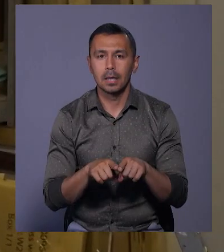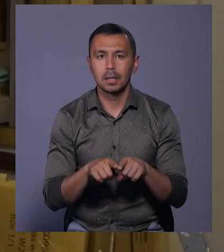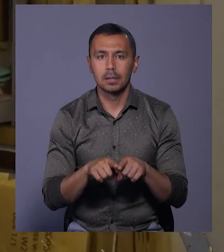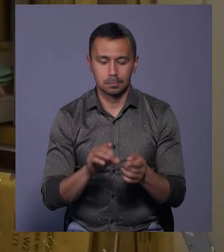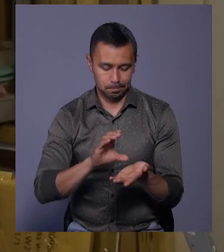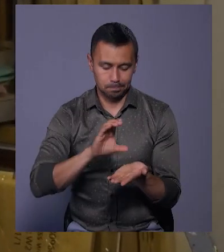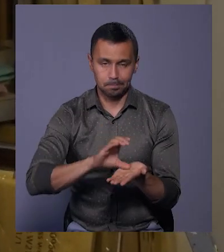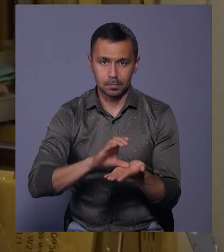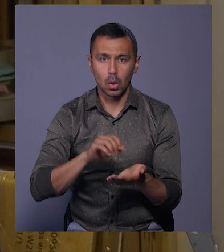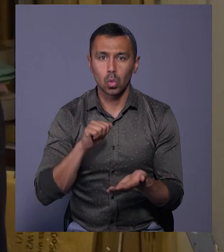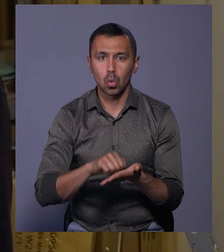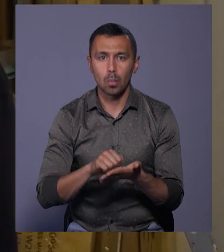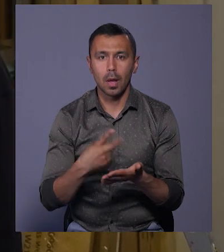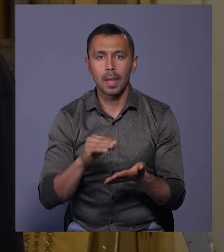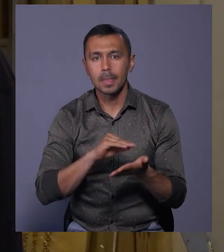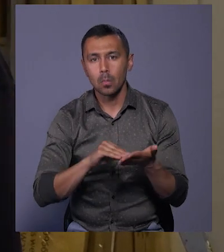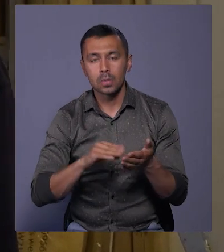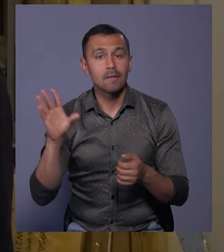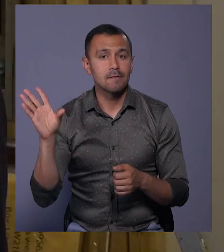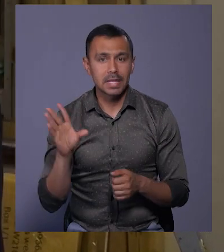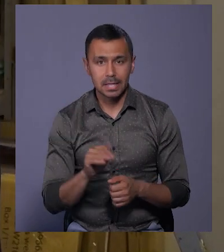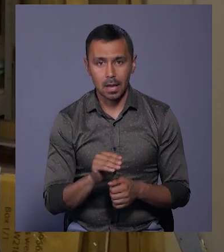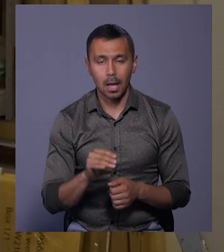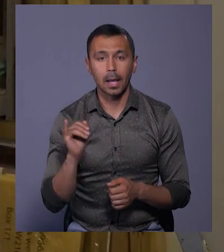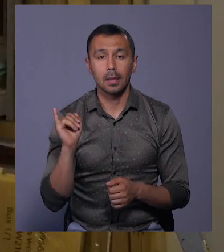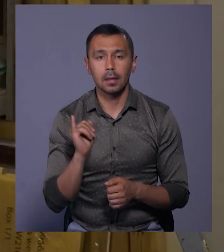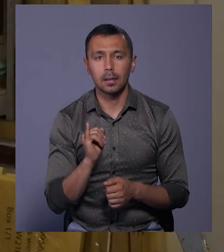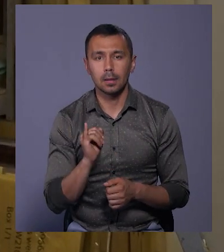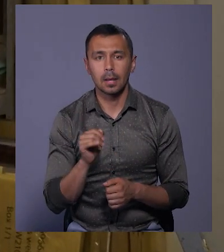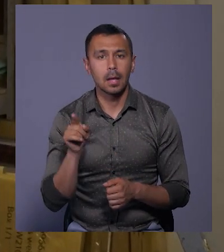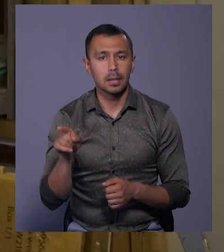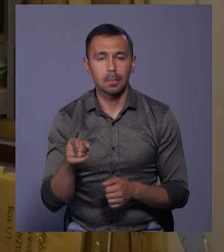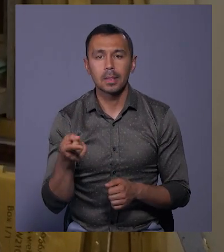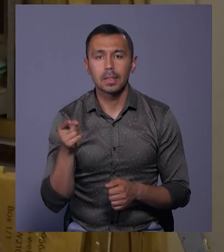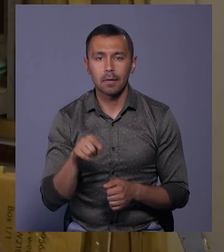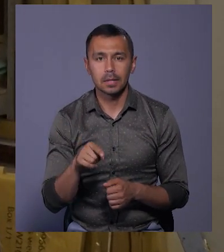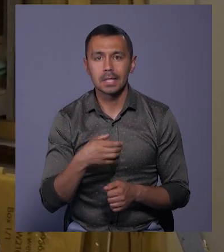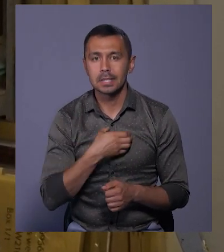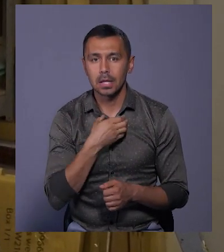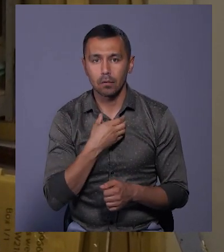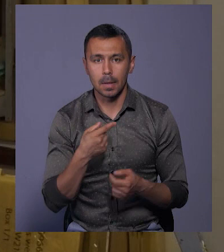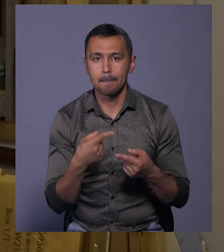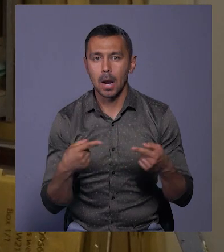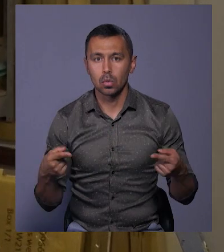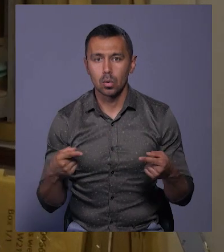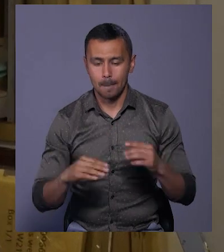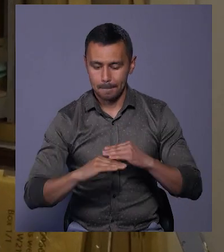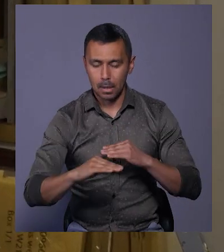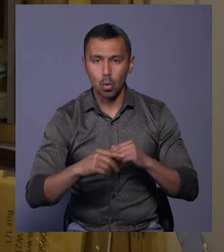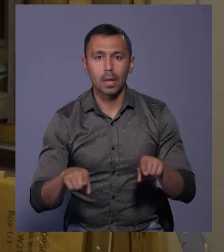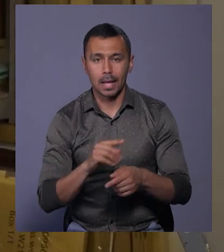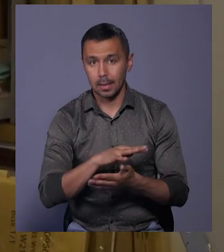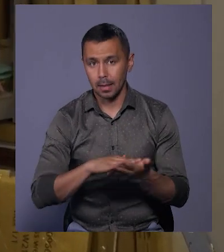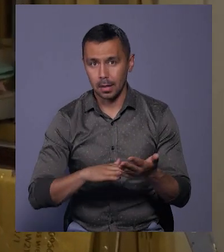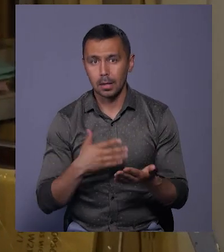документів, де прописано все. І там навіть застраховано майно і підлога і так далі.